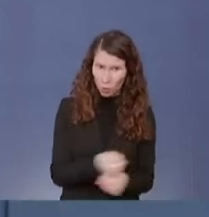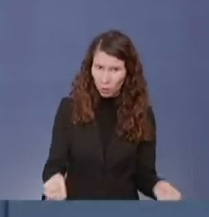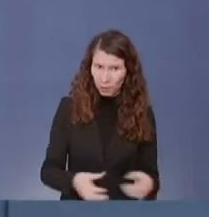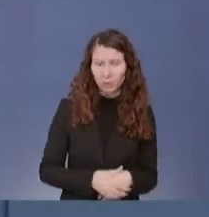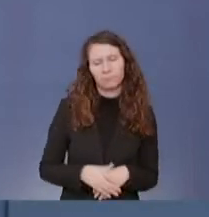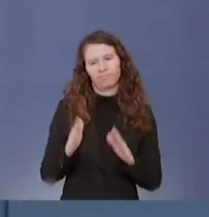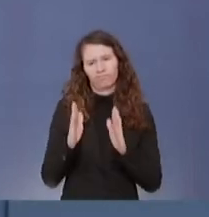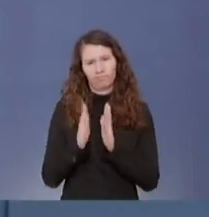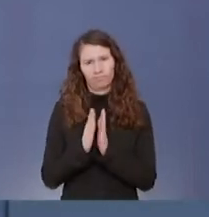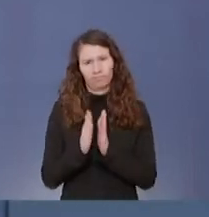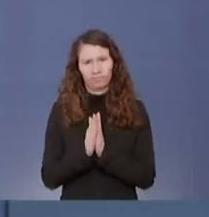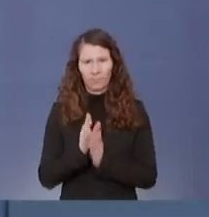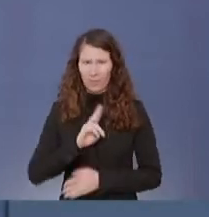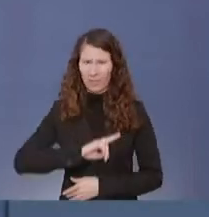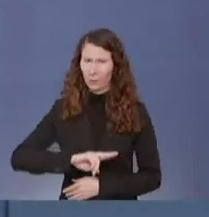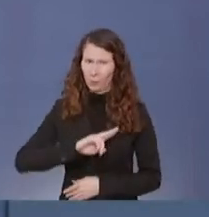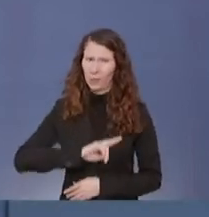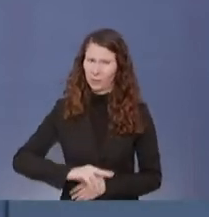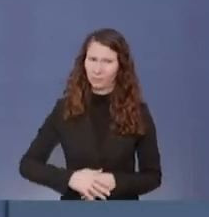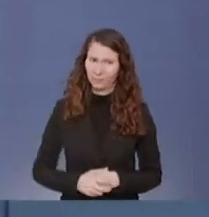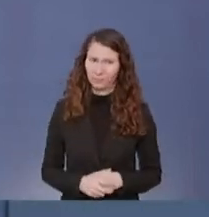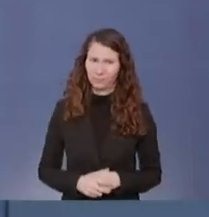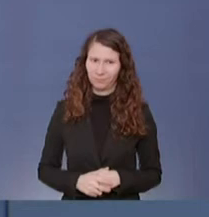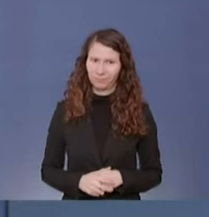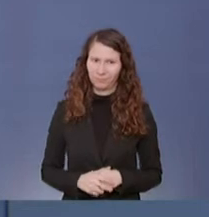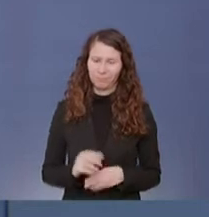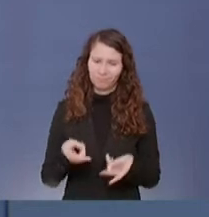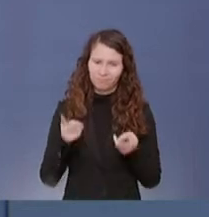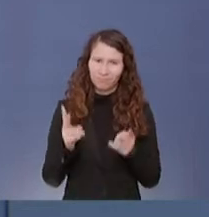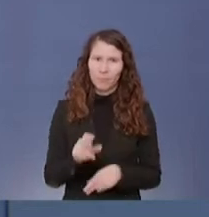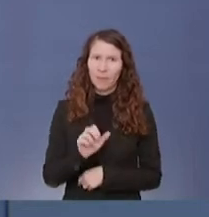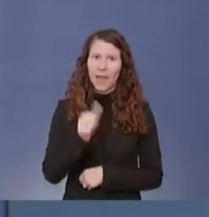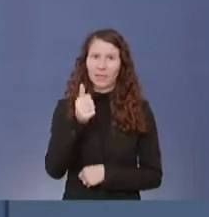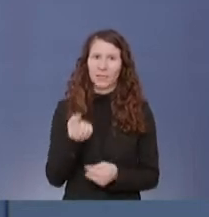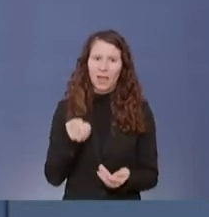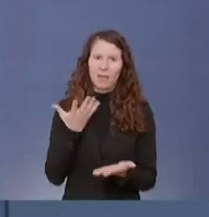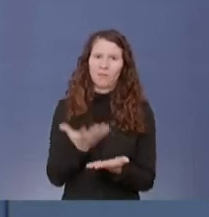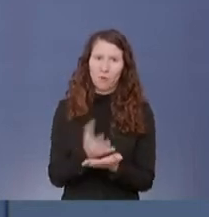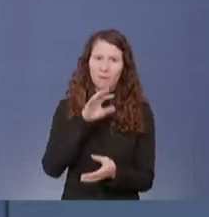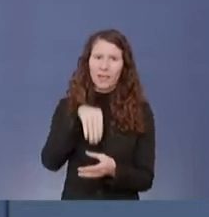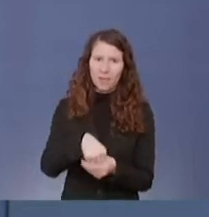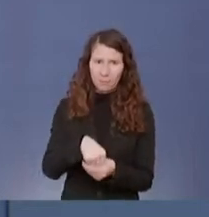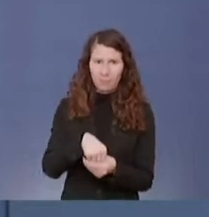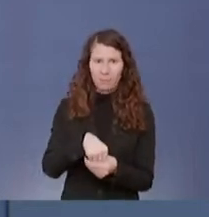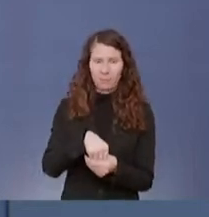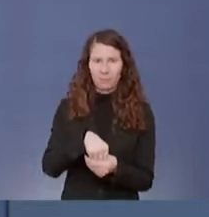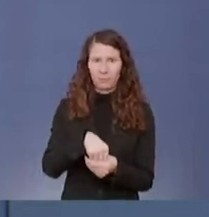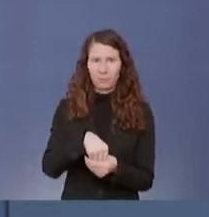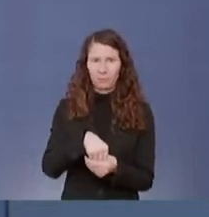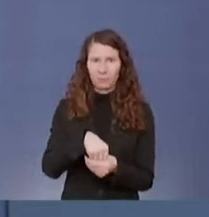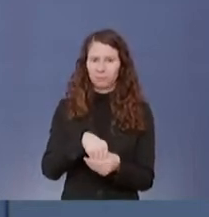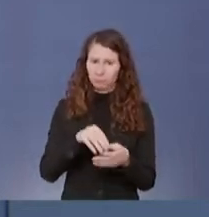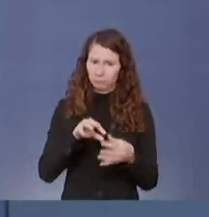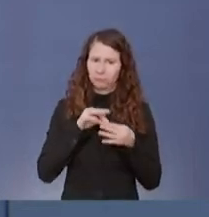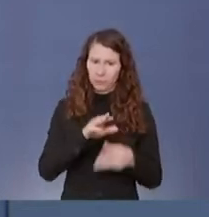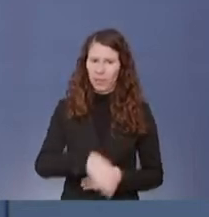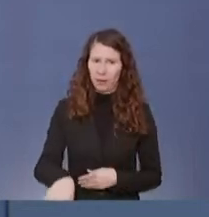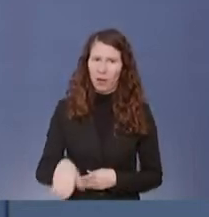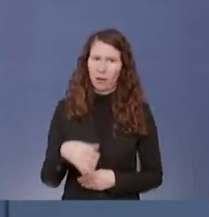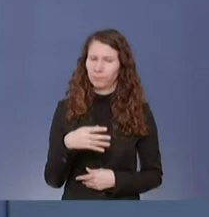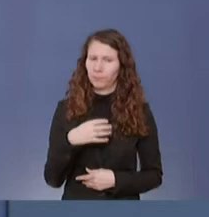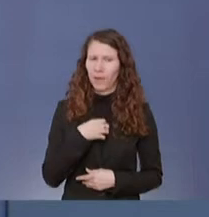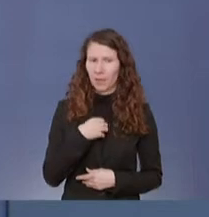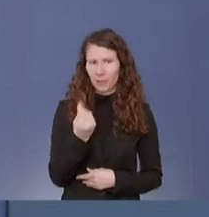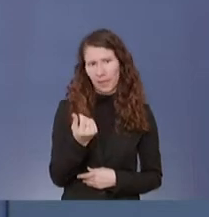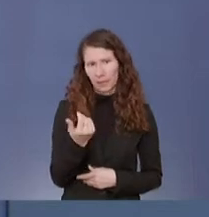Sie bitten, sich noch etwas zu gedulden. Das war in der Tat in einem ersten Entwurf vorgesehen für dieses Kinderkrankengeld.